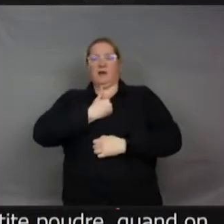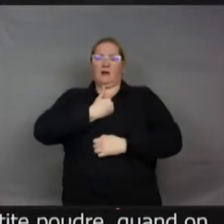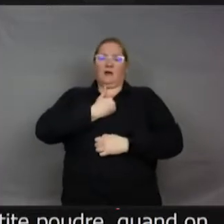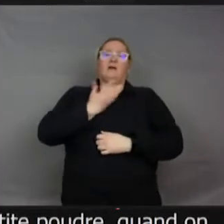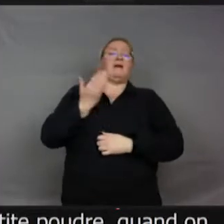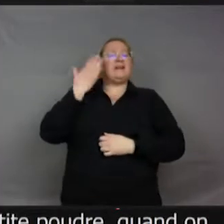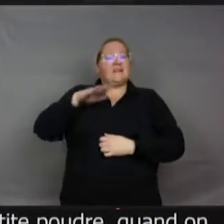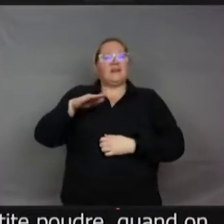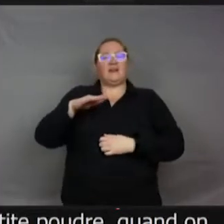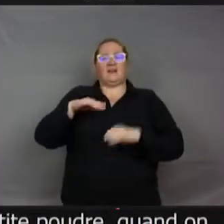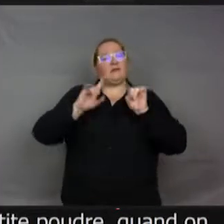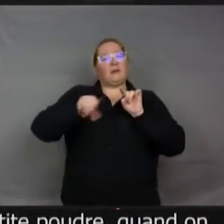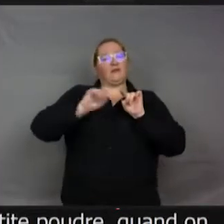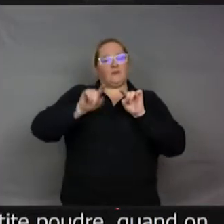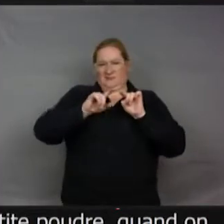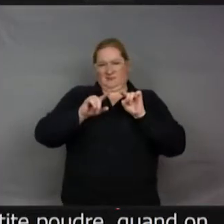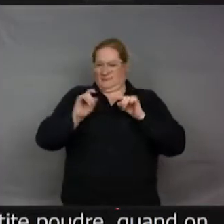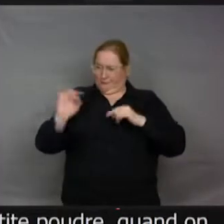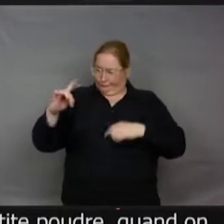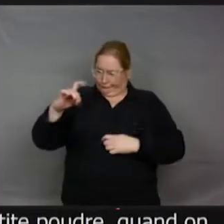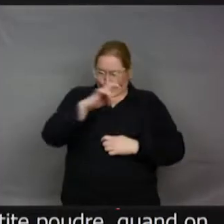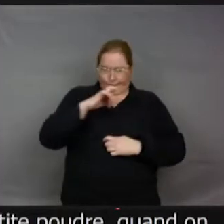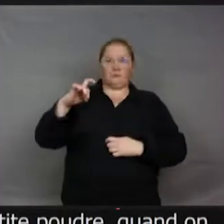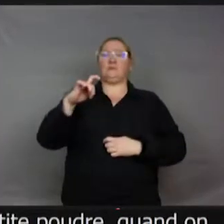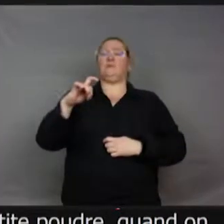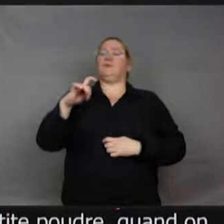Elles vont se fabriquer dans les petits grains de pollen, dans cette petite poudre.